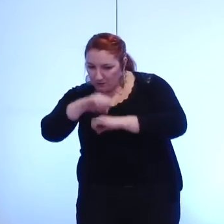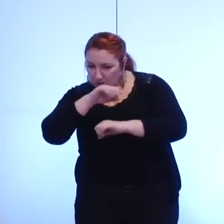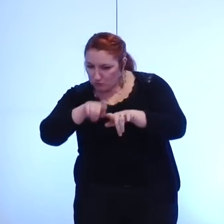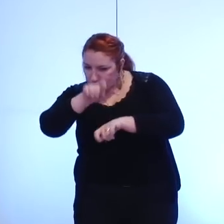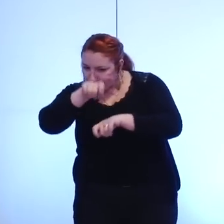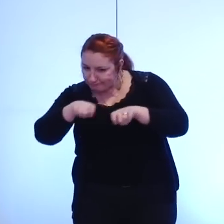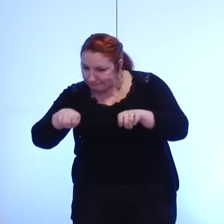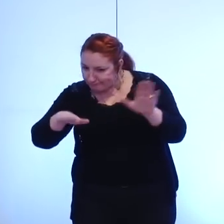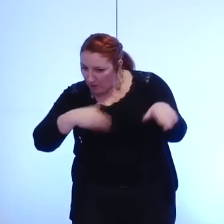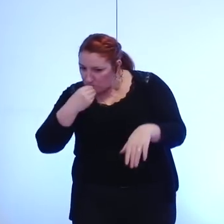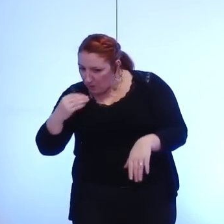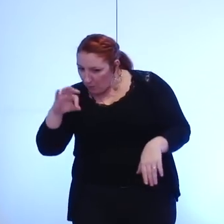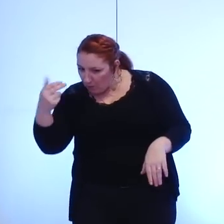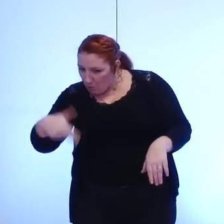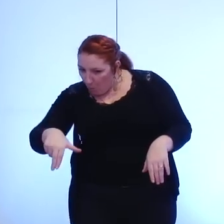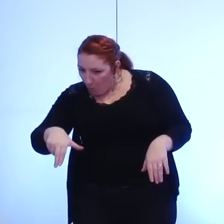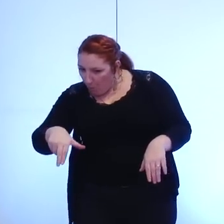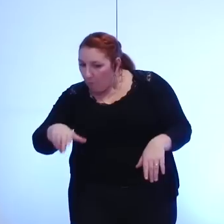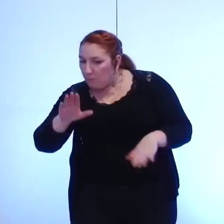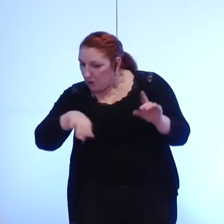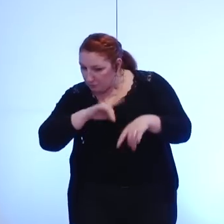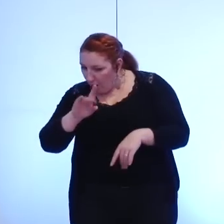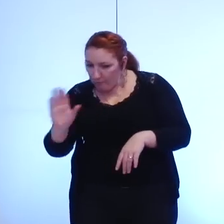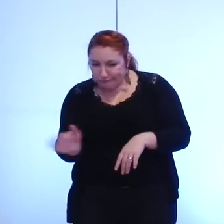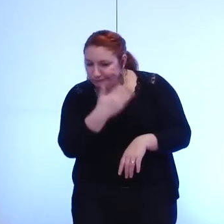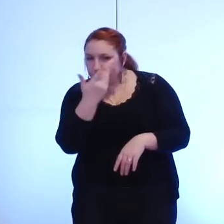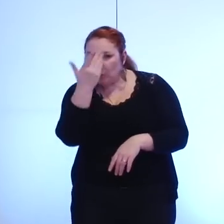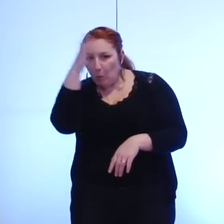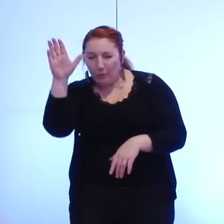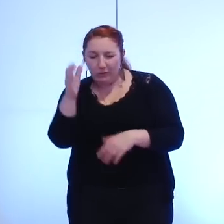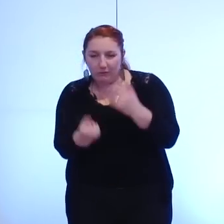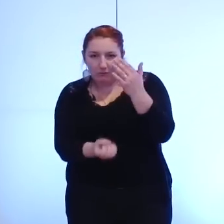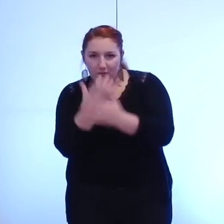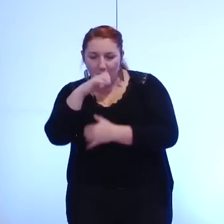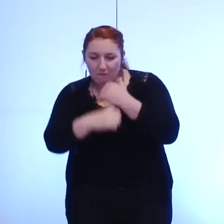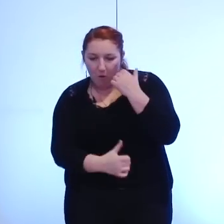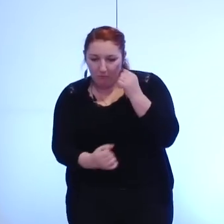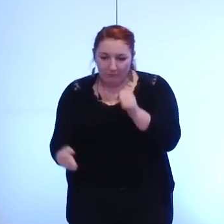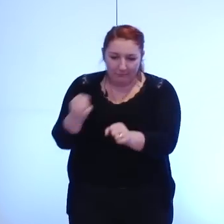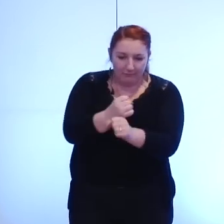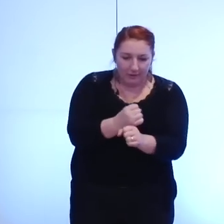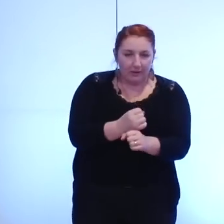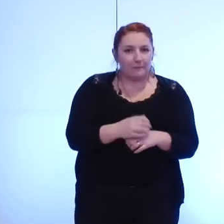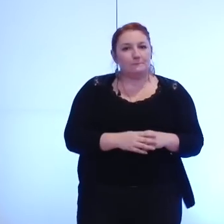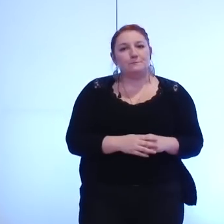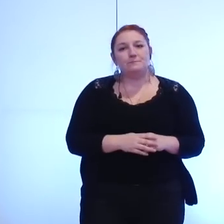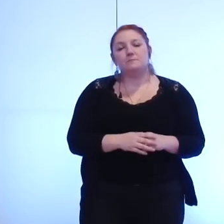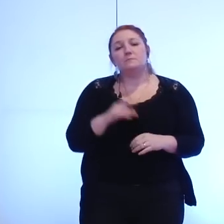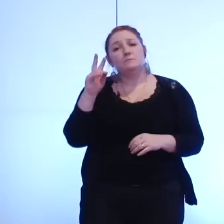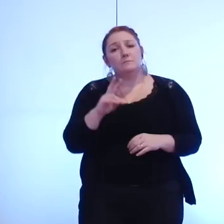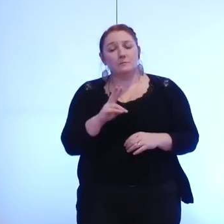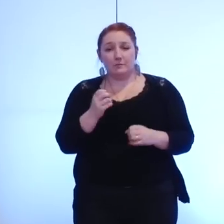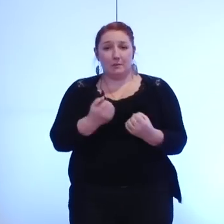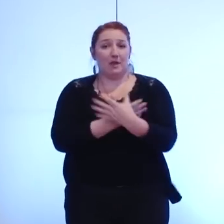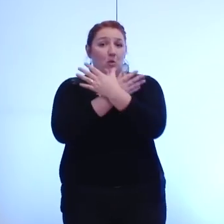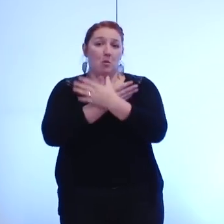et peut-être faire émerger d'autres formes de participation la métropole est en construction et c'est